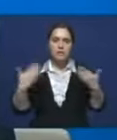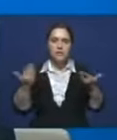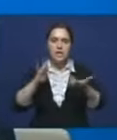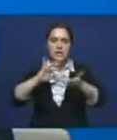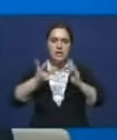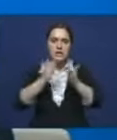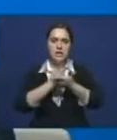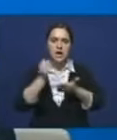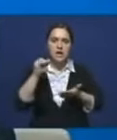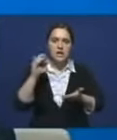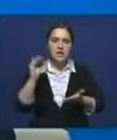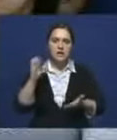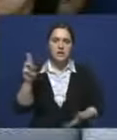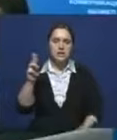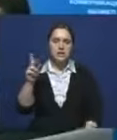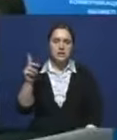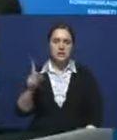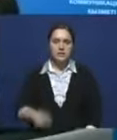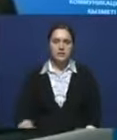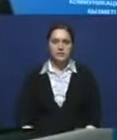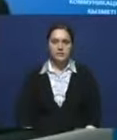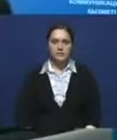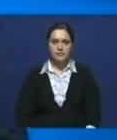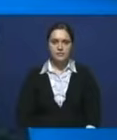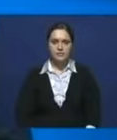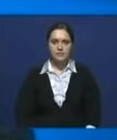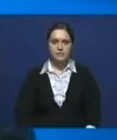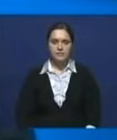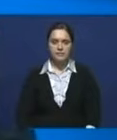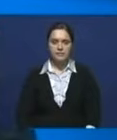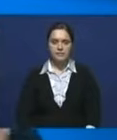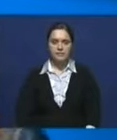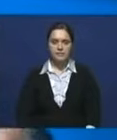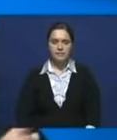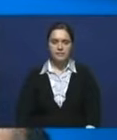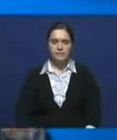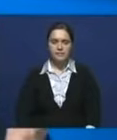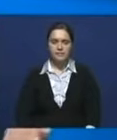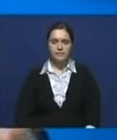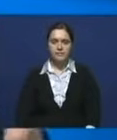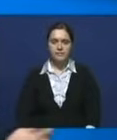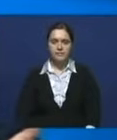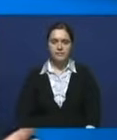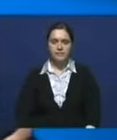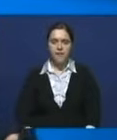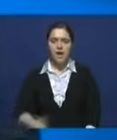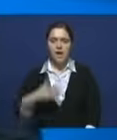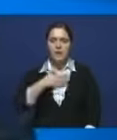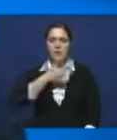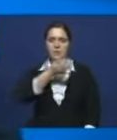ITSKZ. Мы пользуемся чужими мессенджерами.